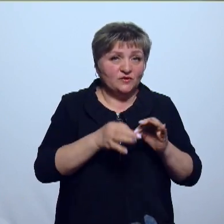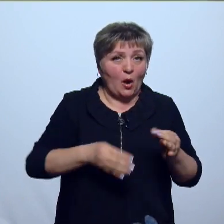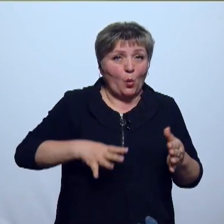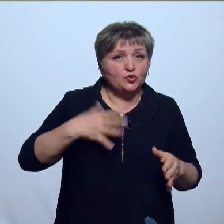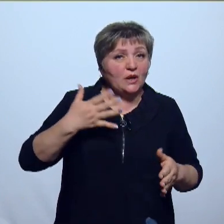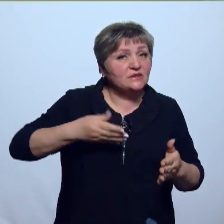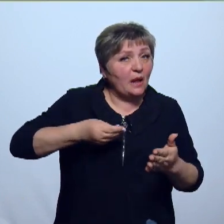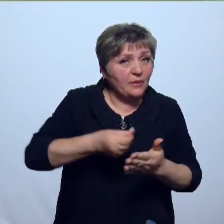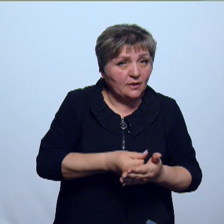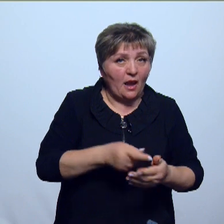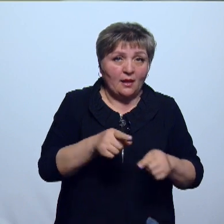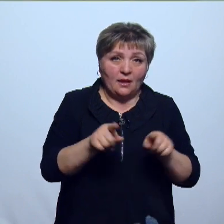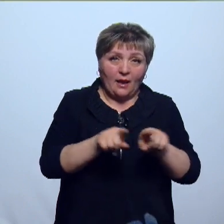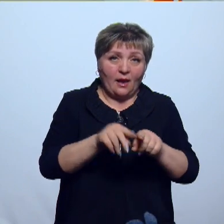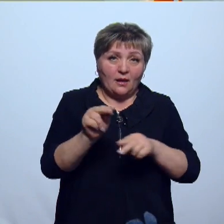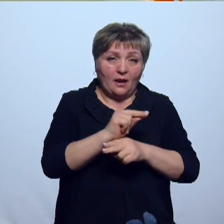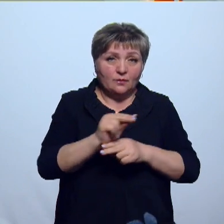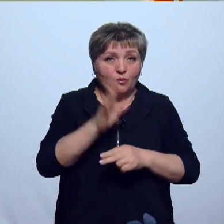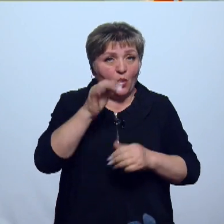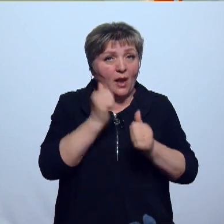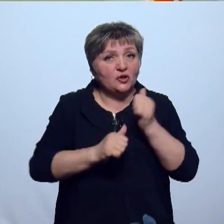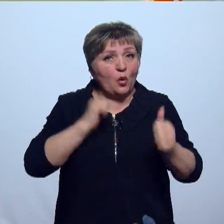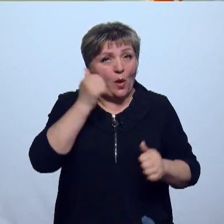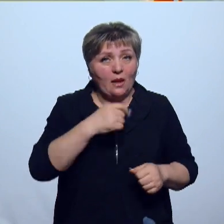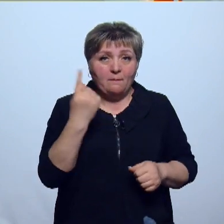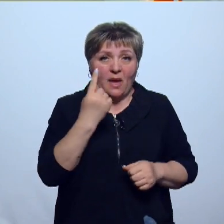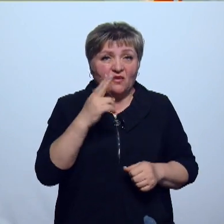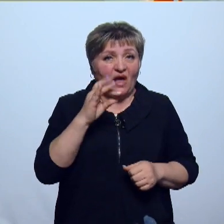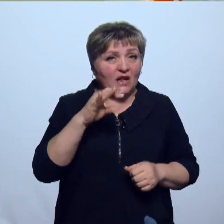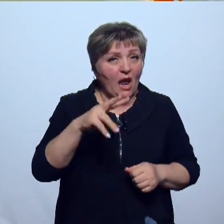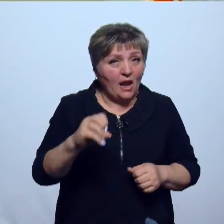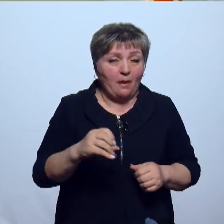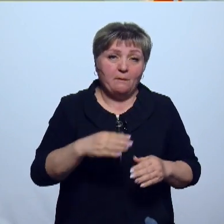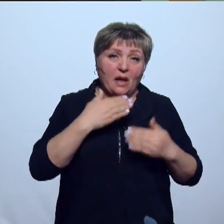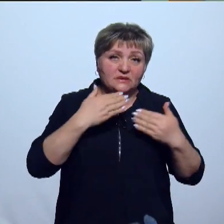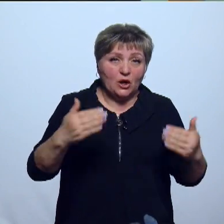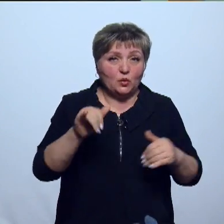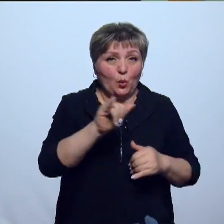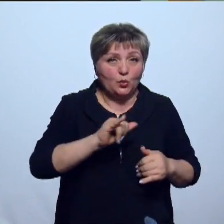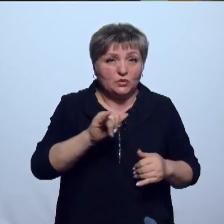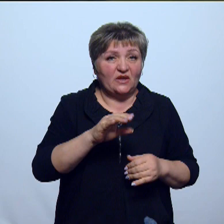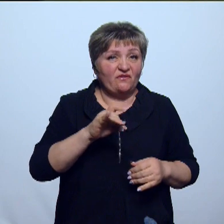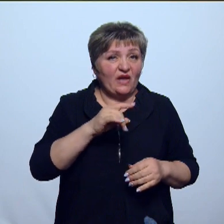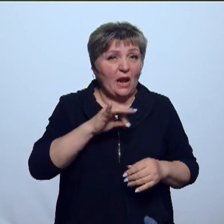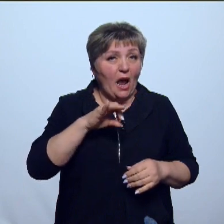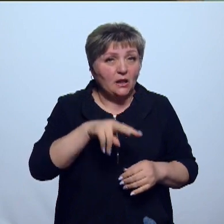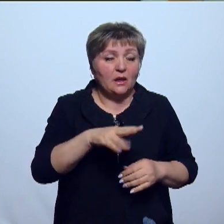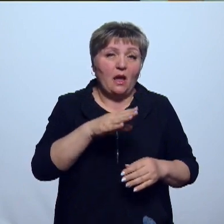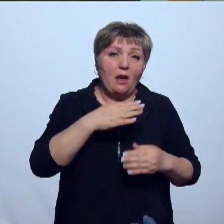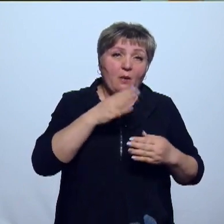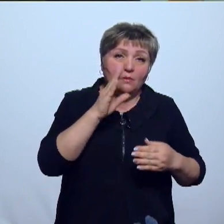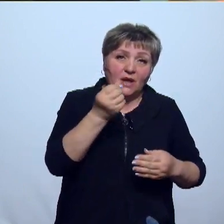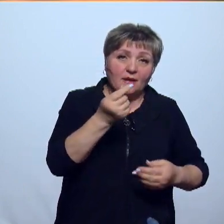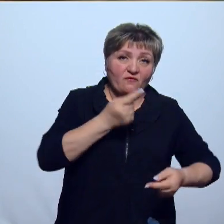заплатили. Такие корректировки проводятся ежегодно в первом квартале. В последние два года Удмуртский филиал большей части населения оплату